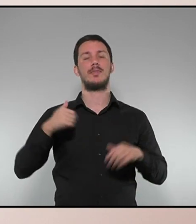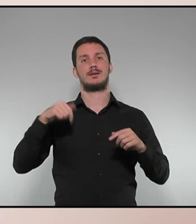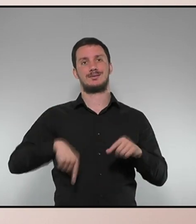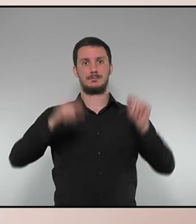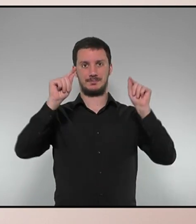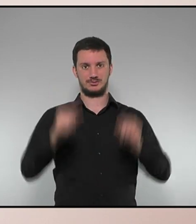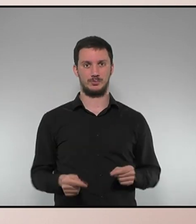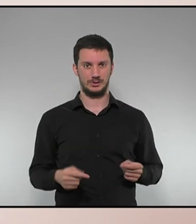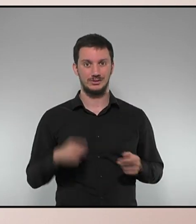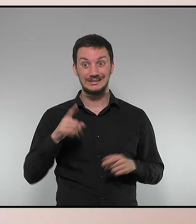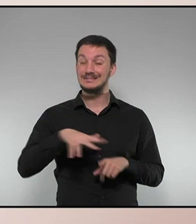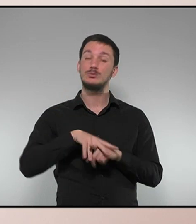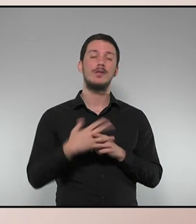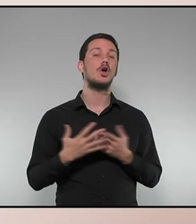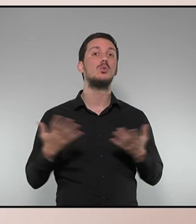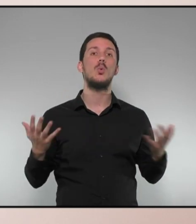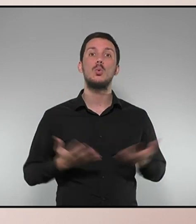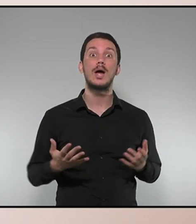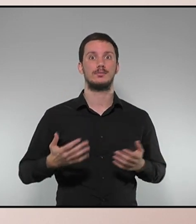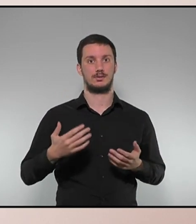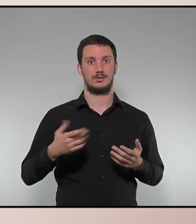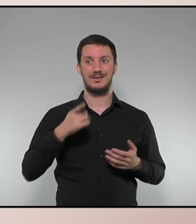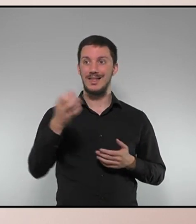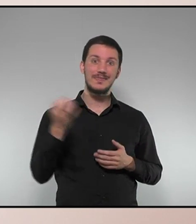situació és urgent i li demanem reacció. Gràcies.